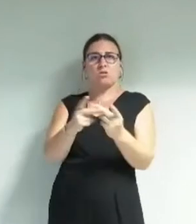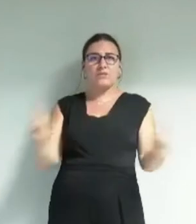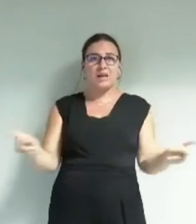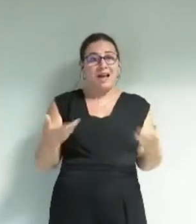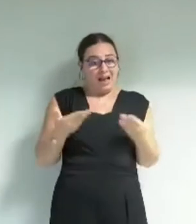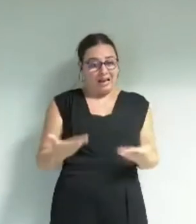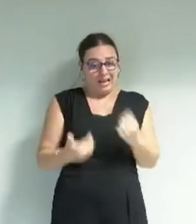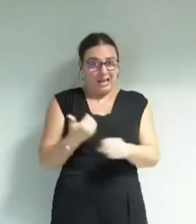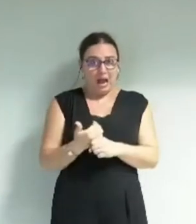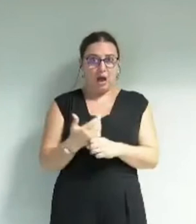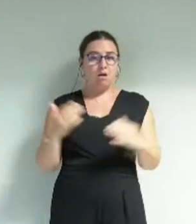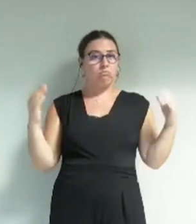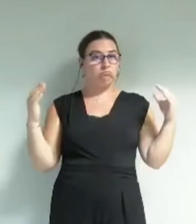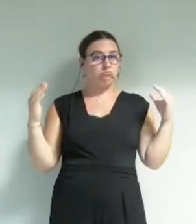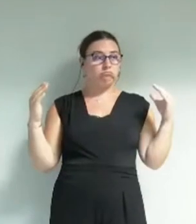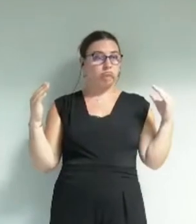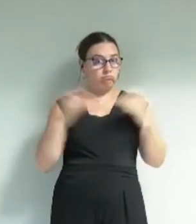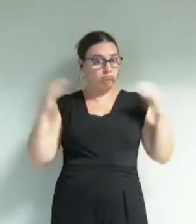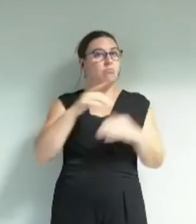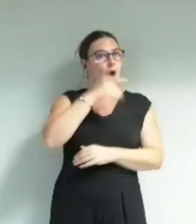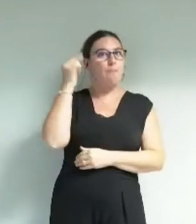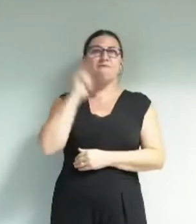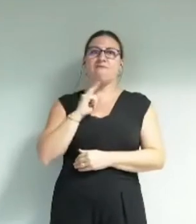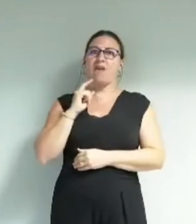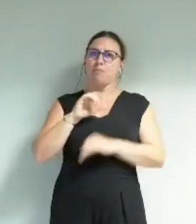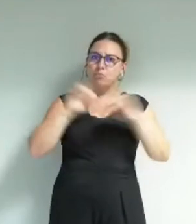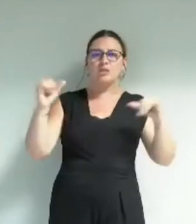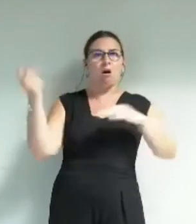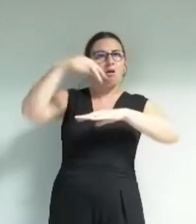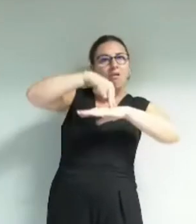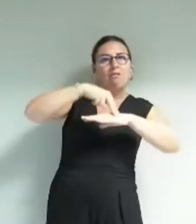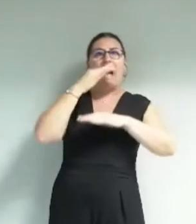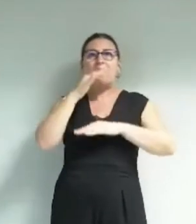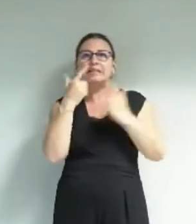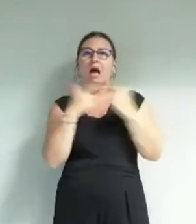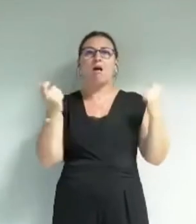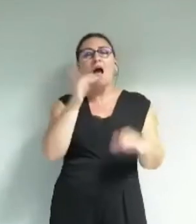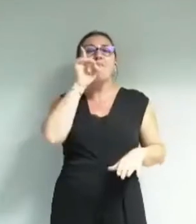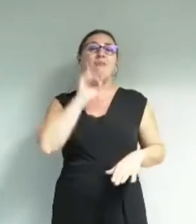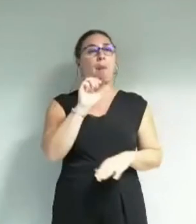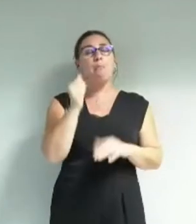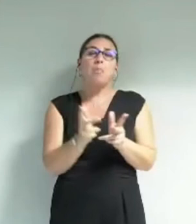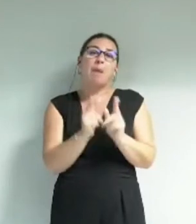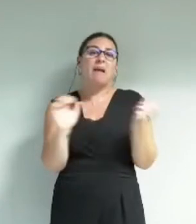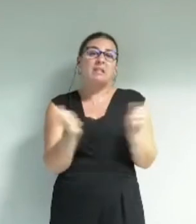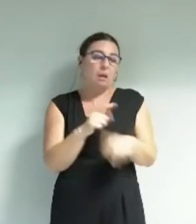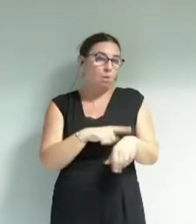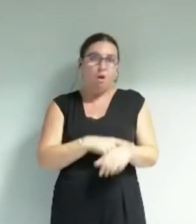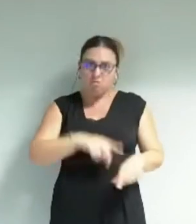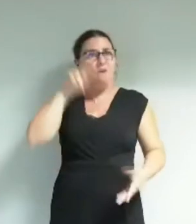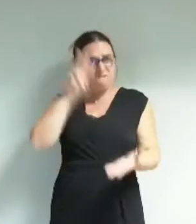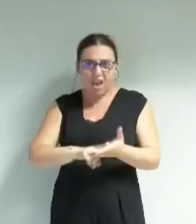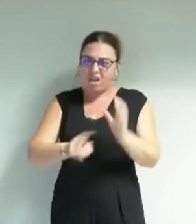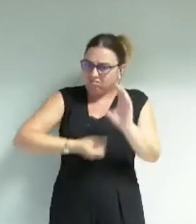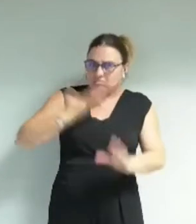entièrement paritaire avec autant de femmes que d'hommes sur le plateau et ce ne sont pas des femmes qui font des premières parties non non ce sont des vrais artistes femmes